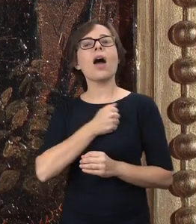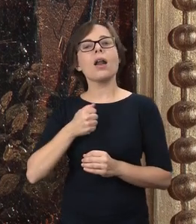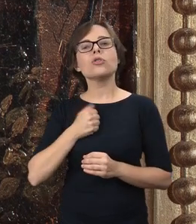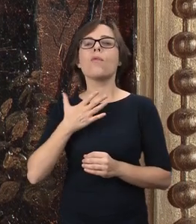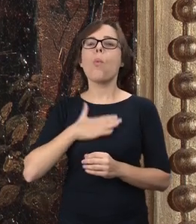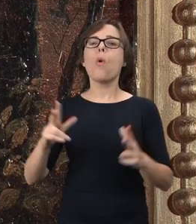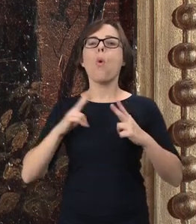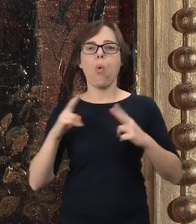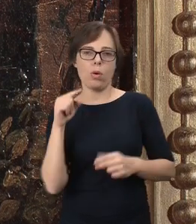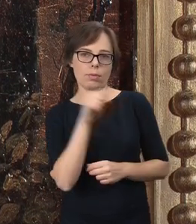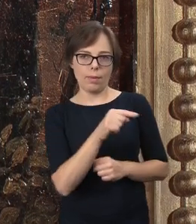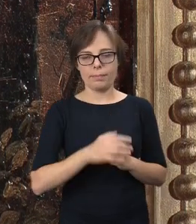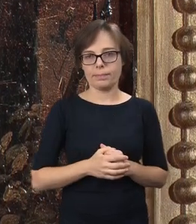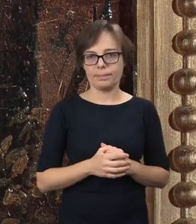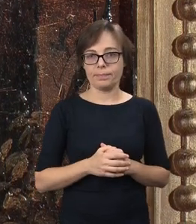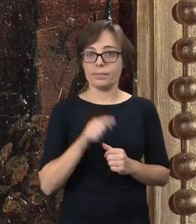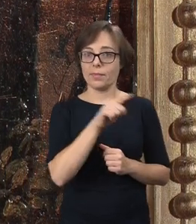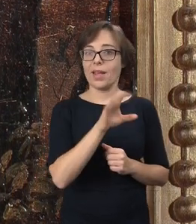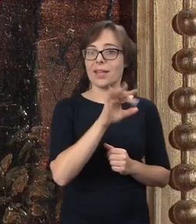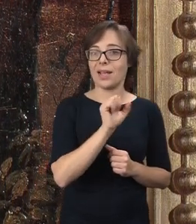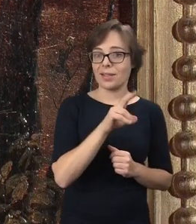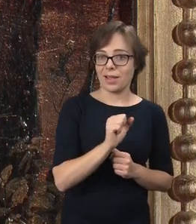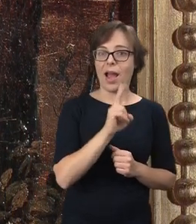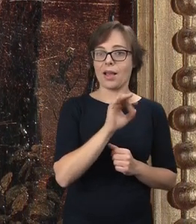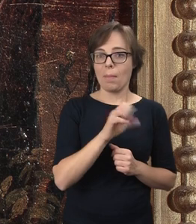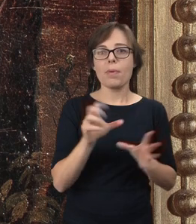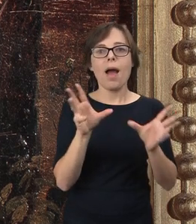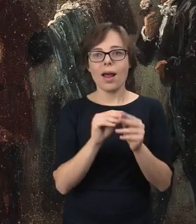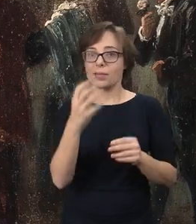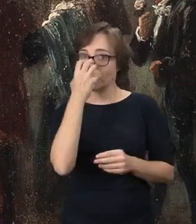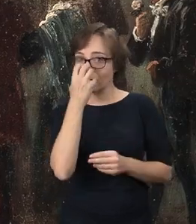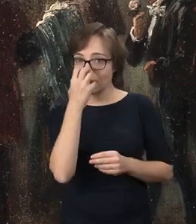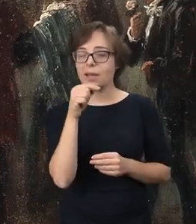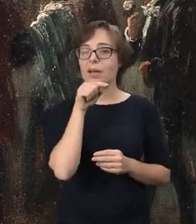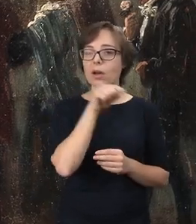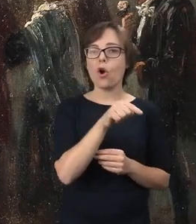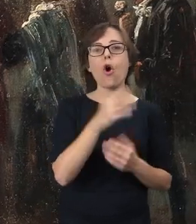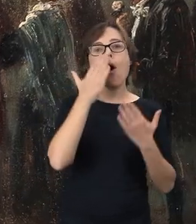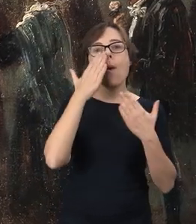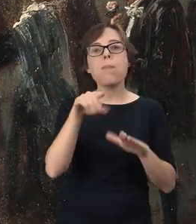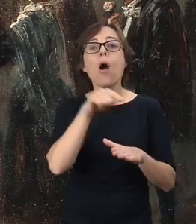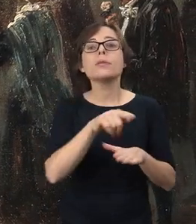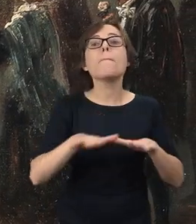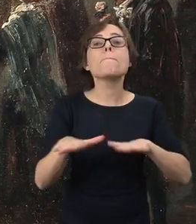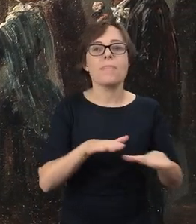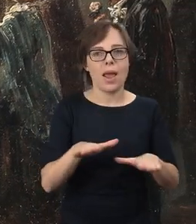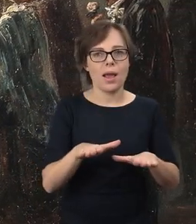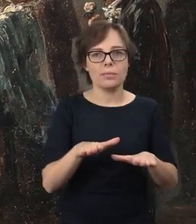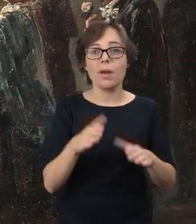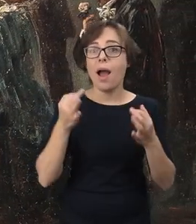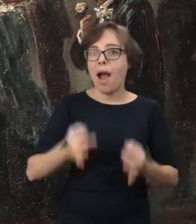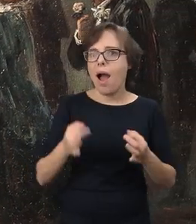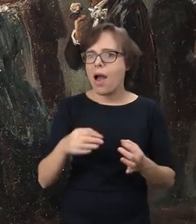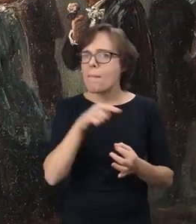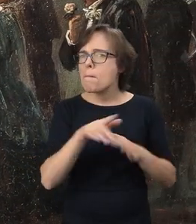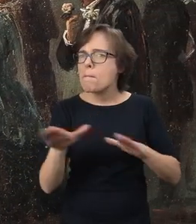warszawiaków. Saska Kępa z cyrkiem na obrazie Kostrzewskiego jest pokazana w miejscu, które jest dzisiaj absolutnie